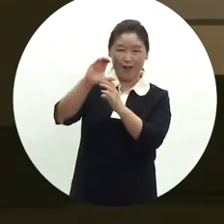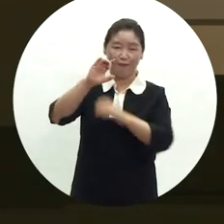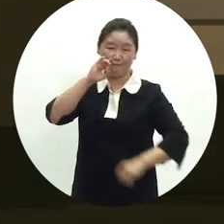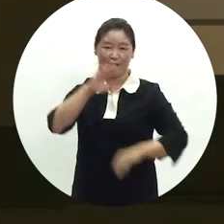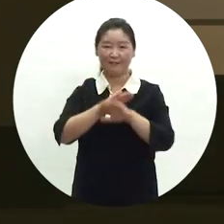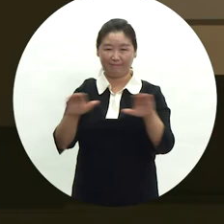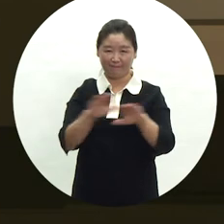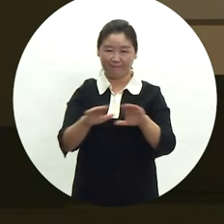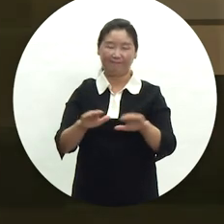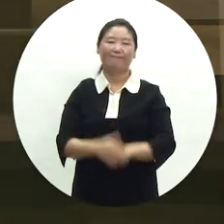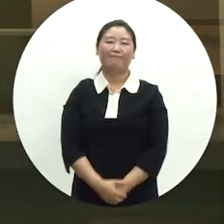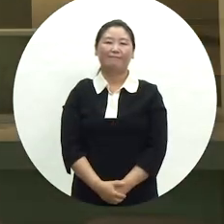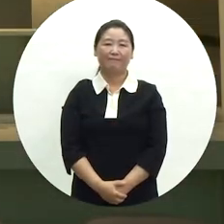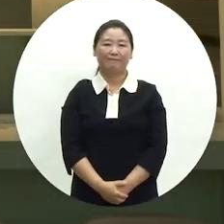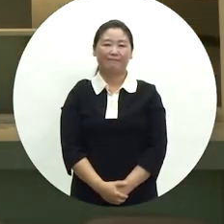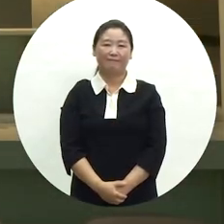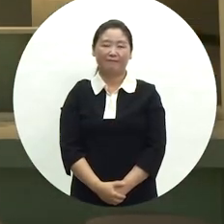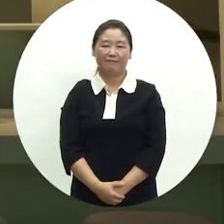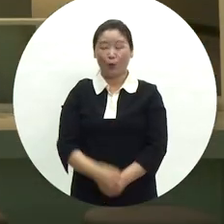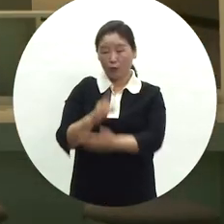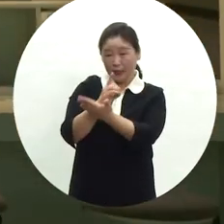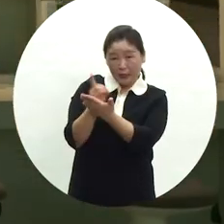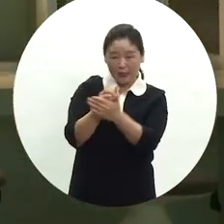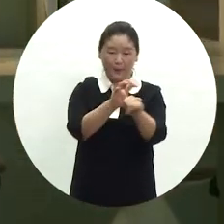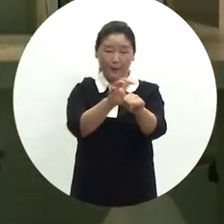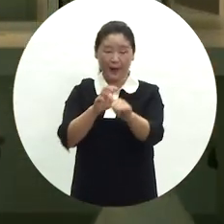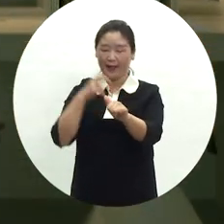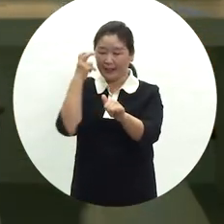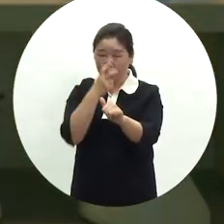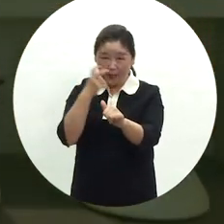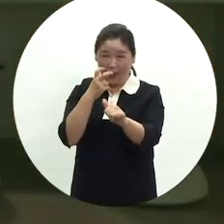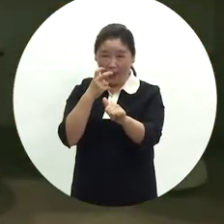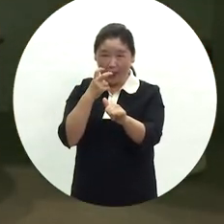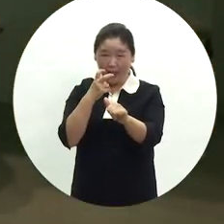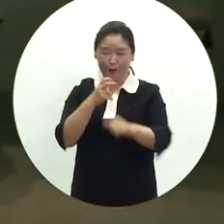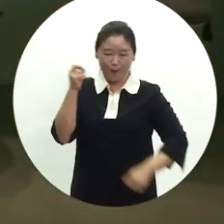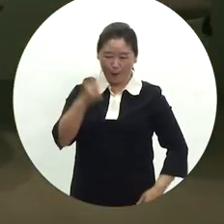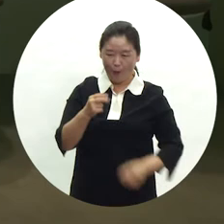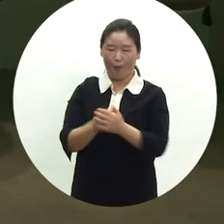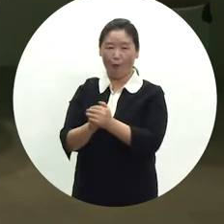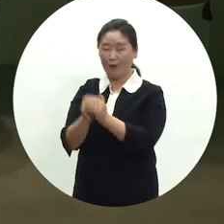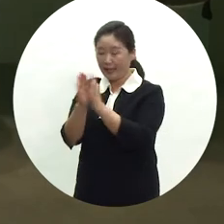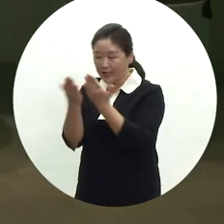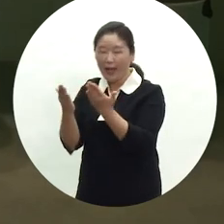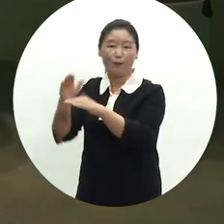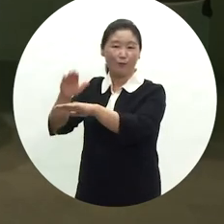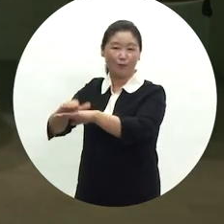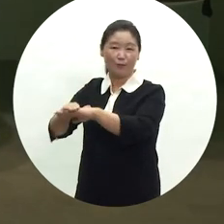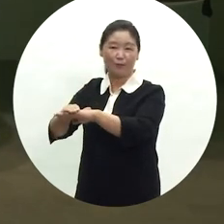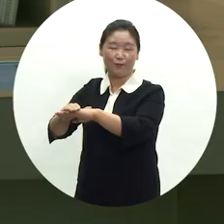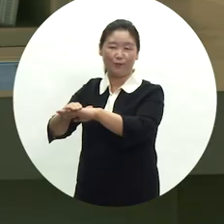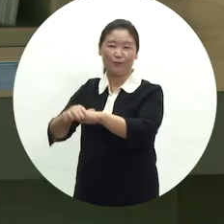있게 하였습니다. 더불어 디지털을 이용한 검색과 동시에 종이책을 이용할 수 있는 공간도